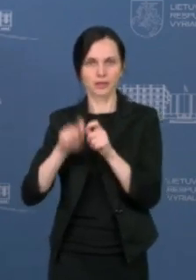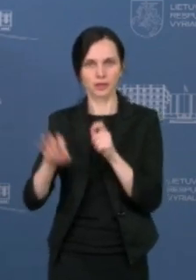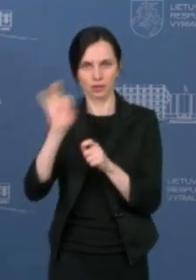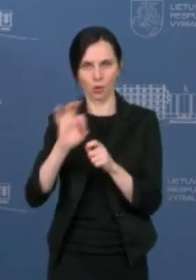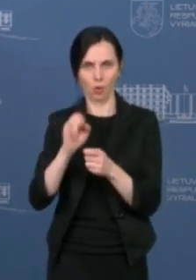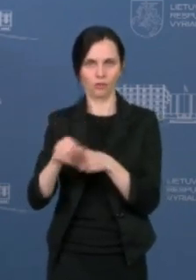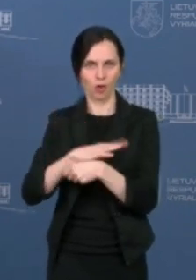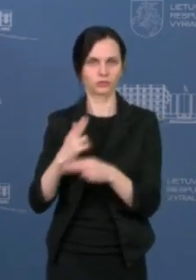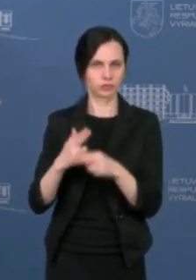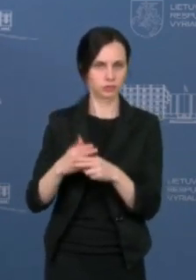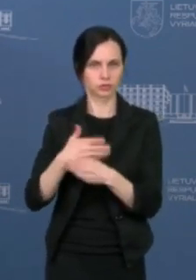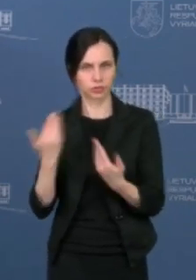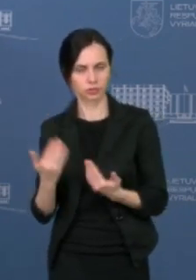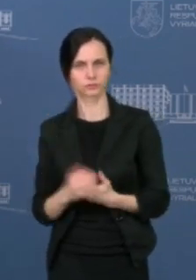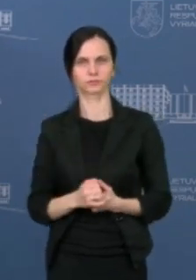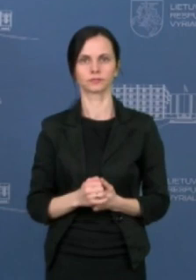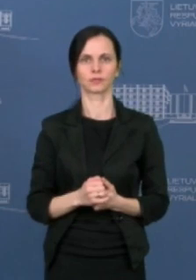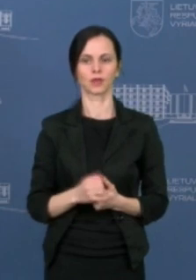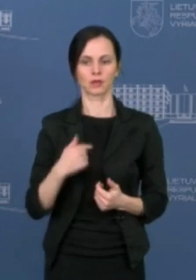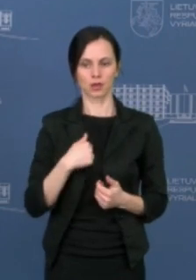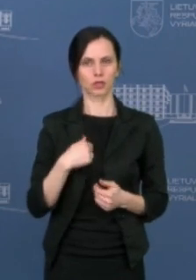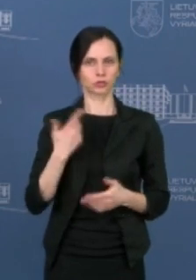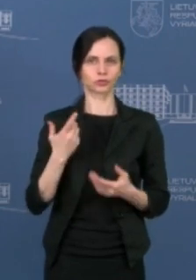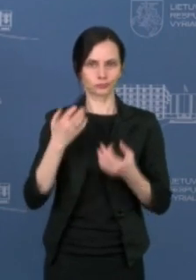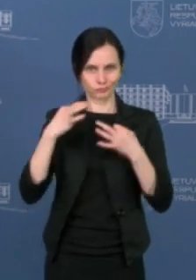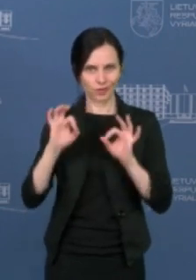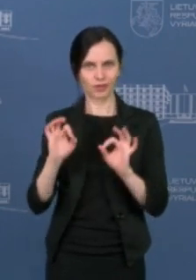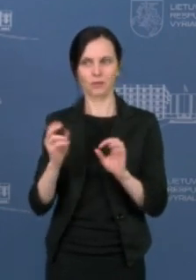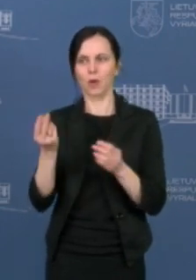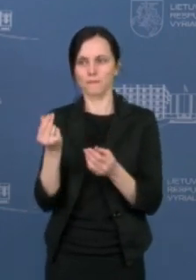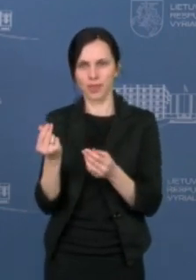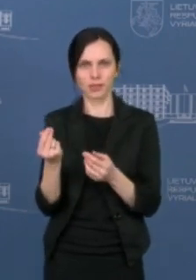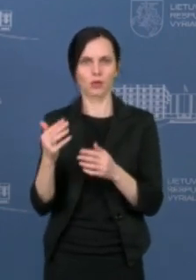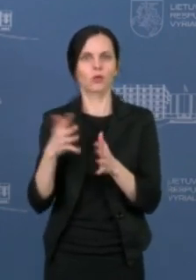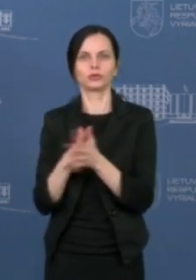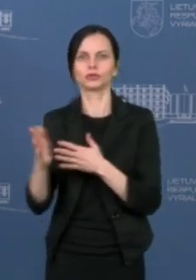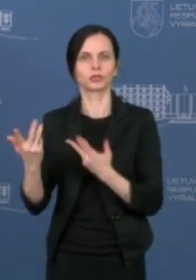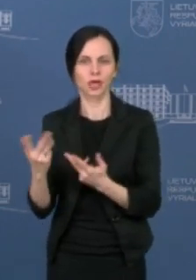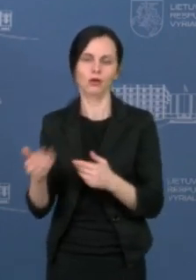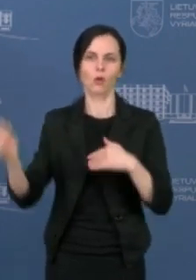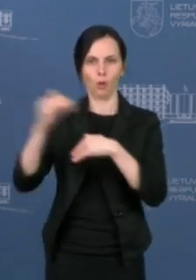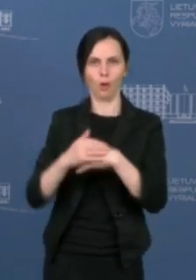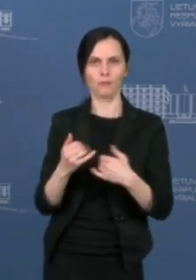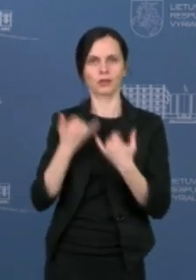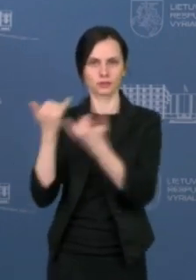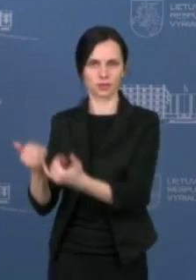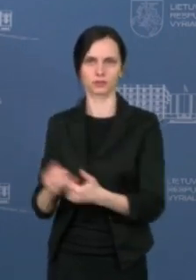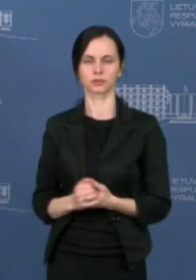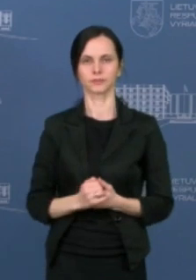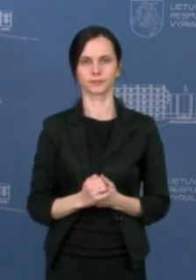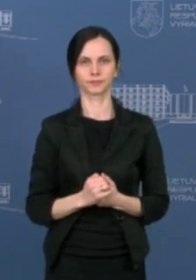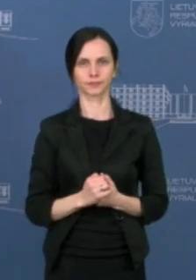pasiruošę kompensuoti tas patirtas išlaidas. Tokiu būdu mūsų ekonomikos ministerijos